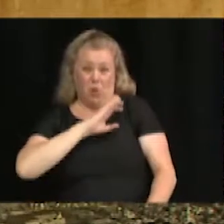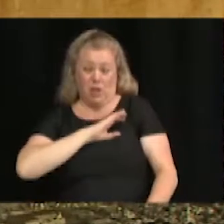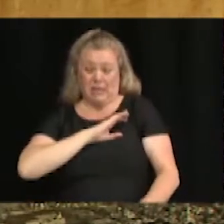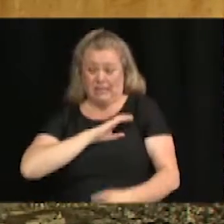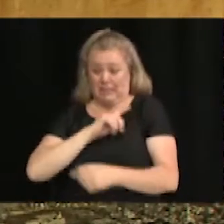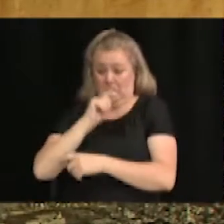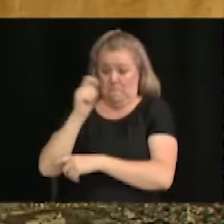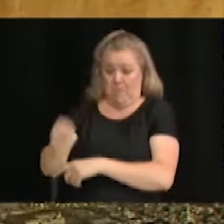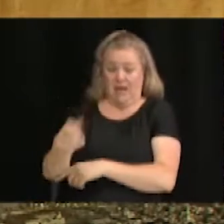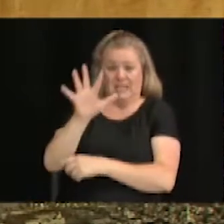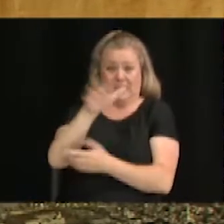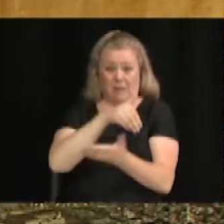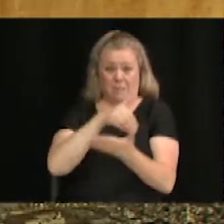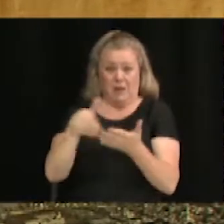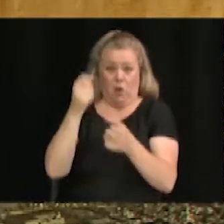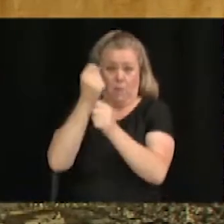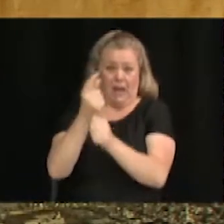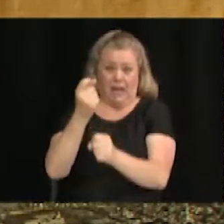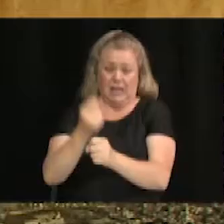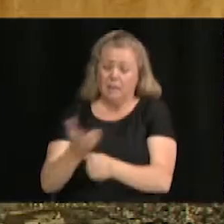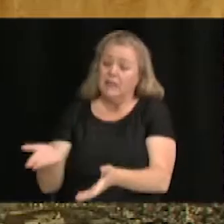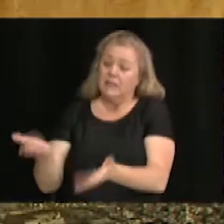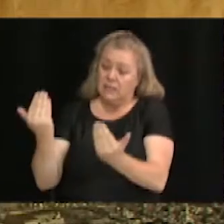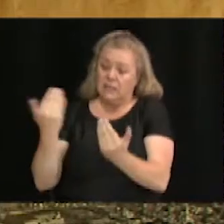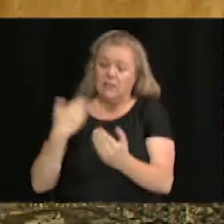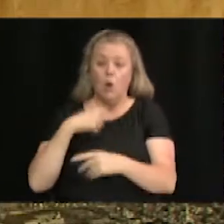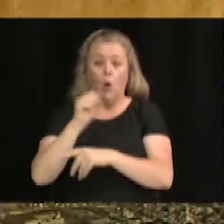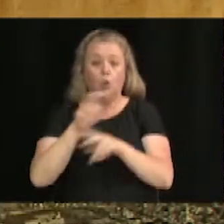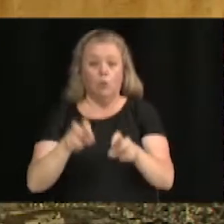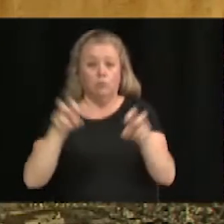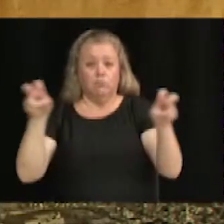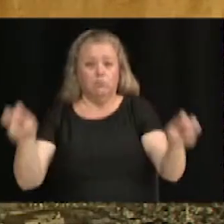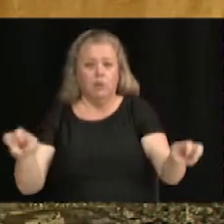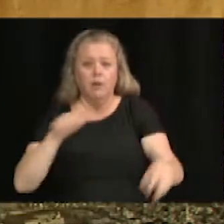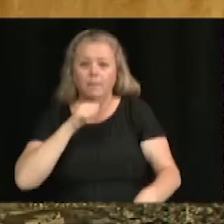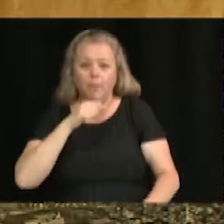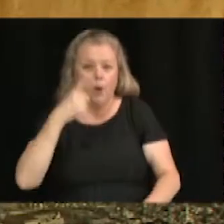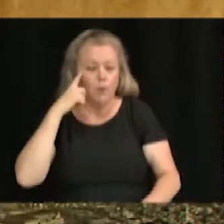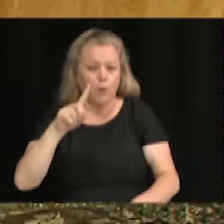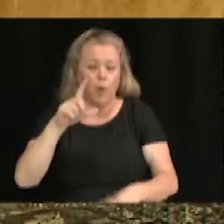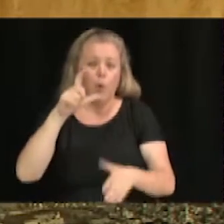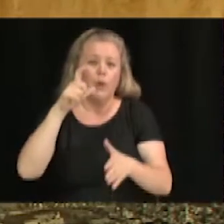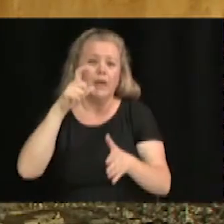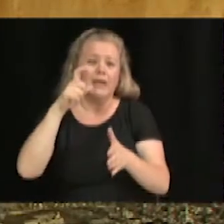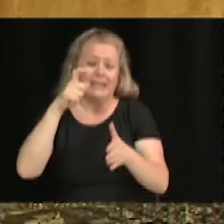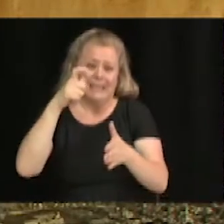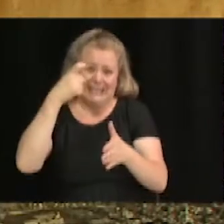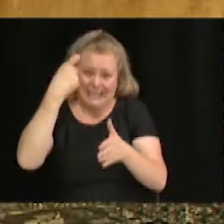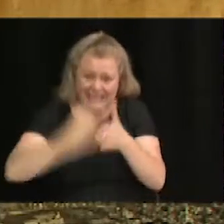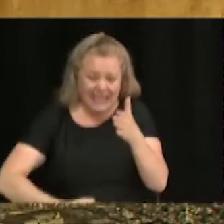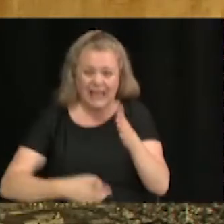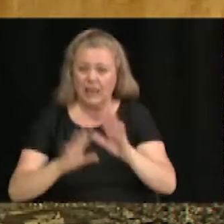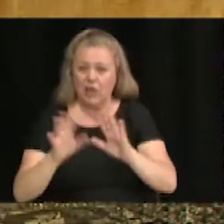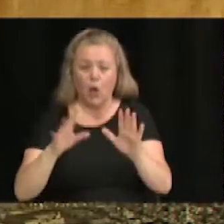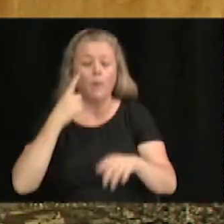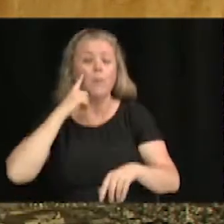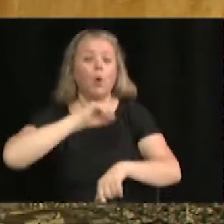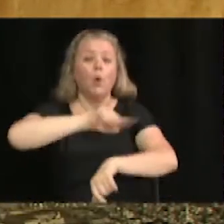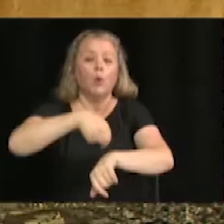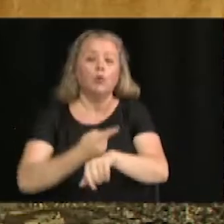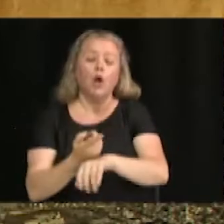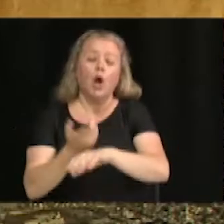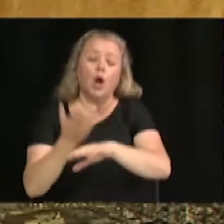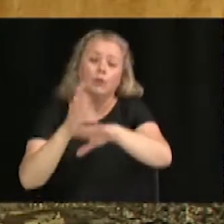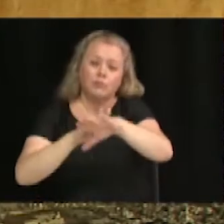5 millions par année, puis qu'on les fasse débarquer pour leur char, pas pour donner des étiquettes. Merci de votre suggestion. Juste pour faire une heure de surveillance